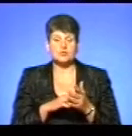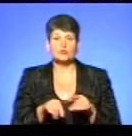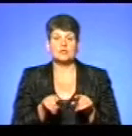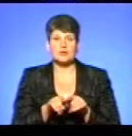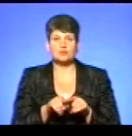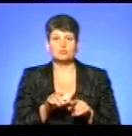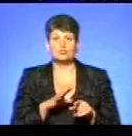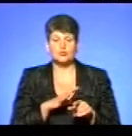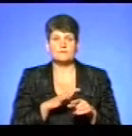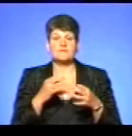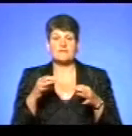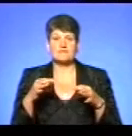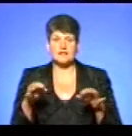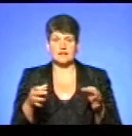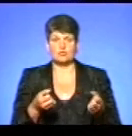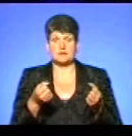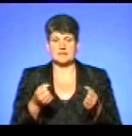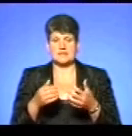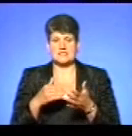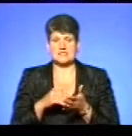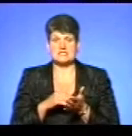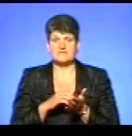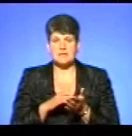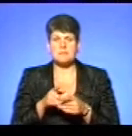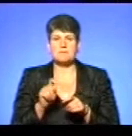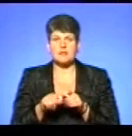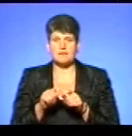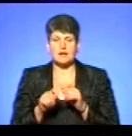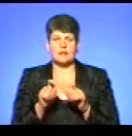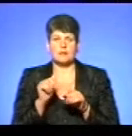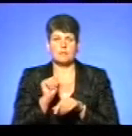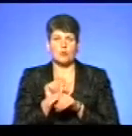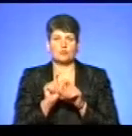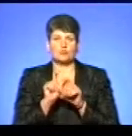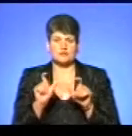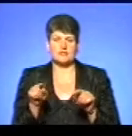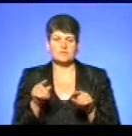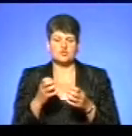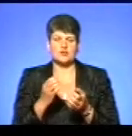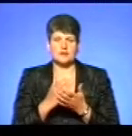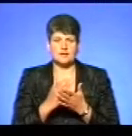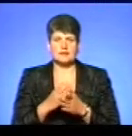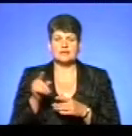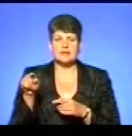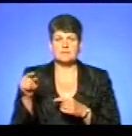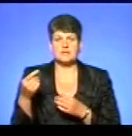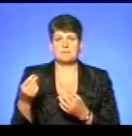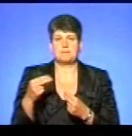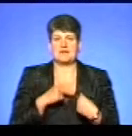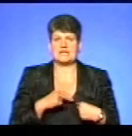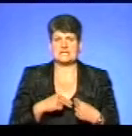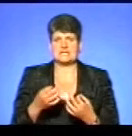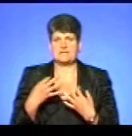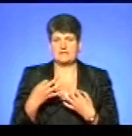виглядне утримання свиней. І навіть ми тепер перевіряли роботу блокпостів, там блокпост ще функціонує, нам ті працівники, там